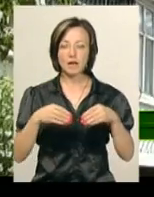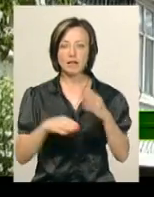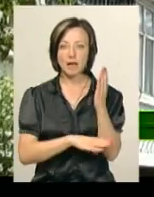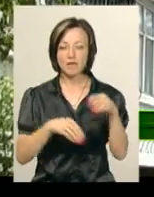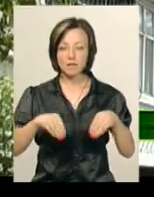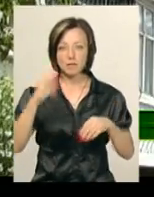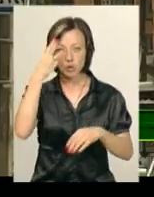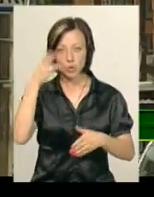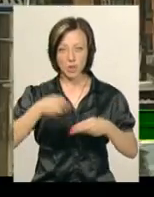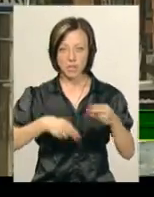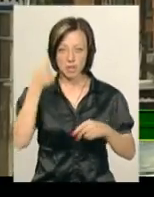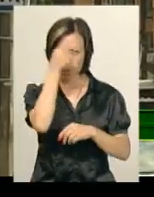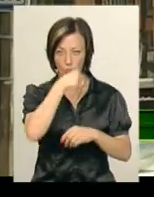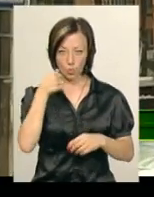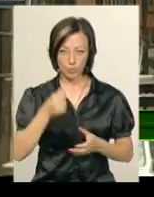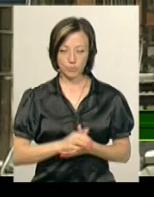обласному центрі до кінця року.